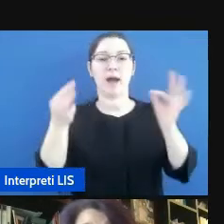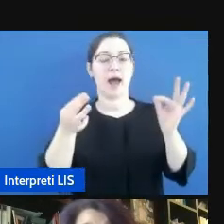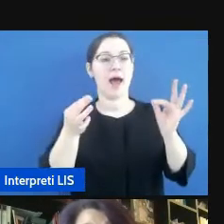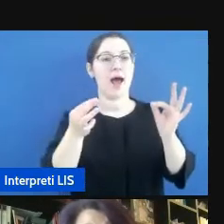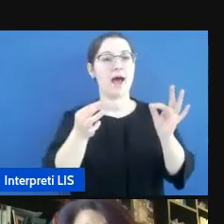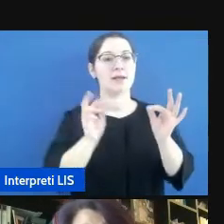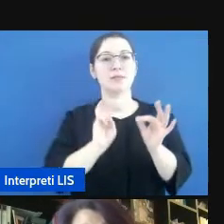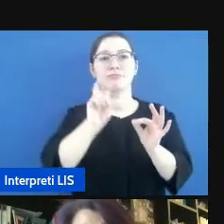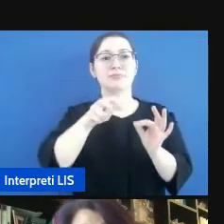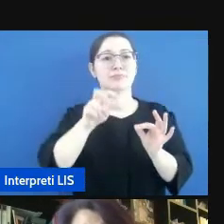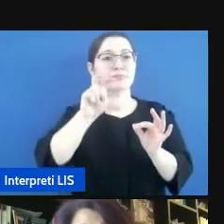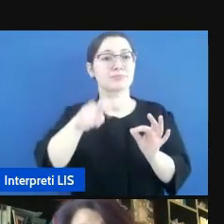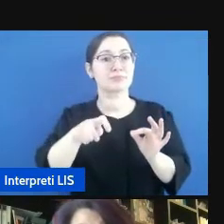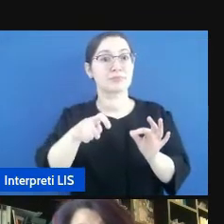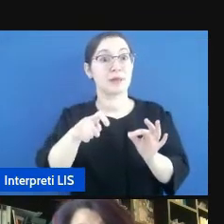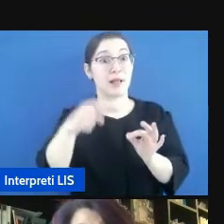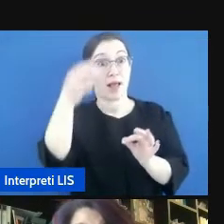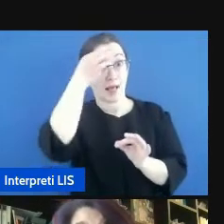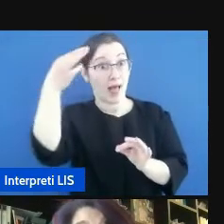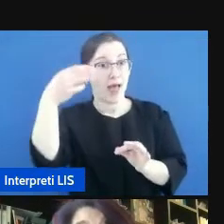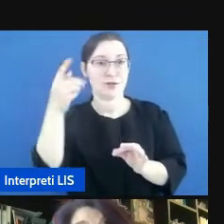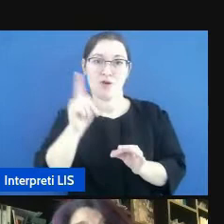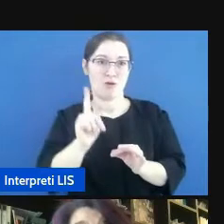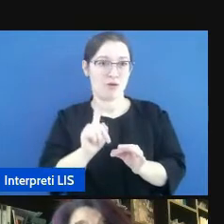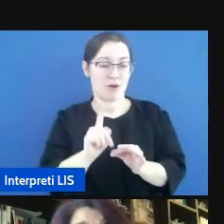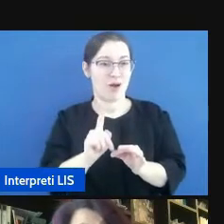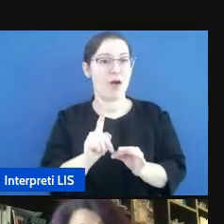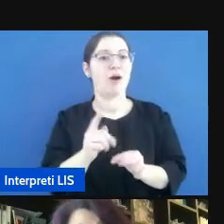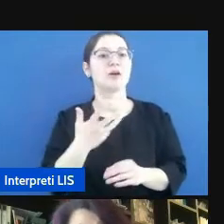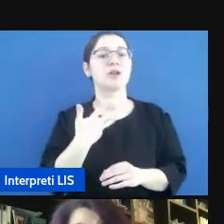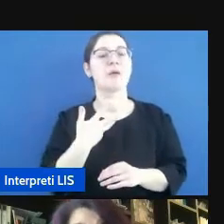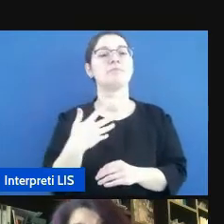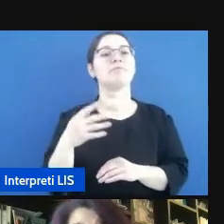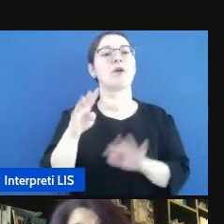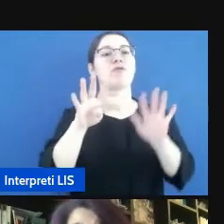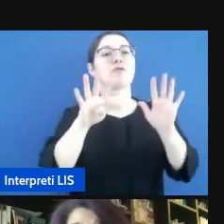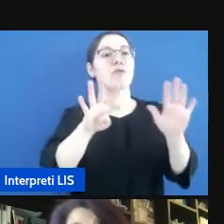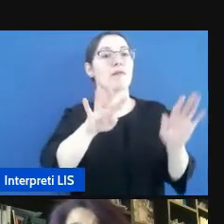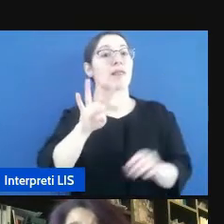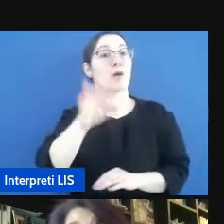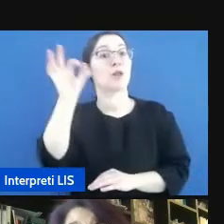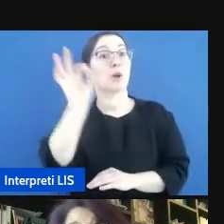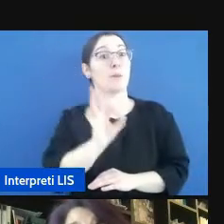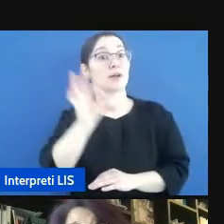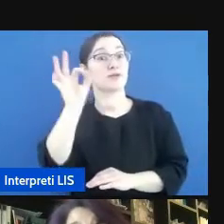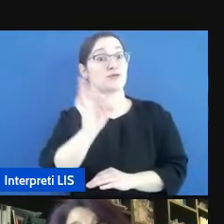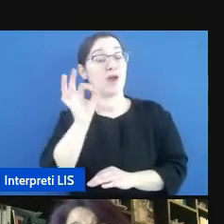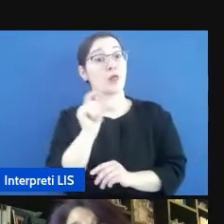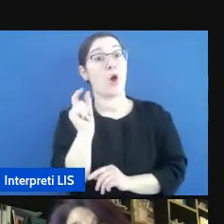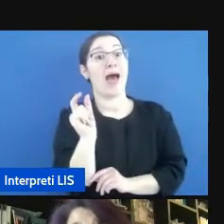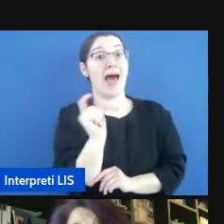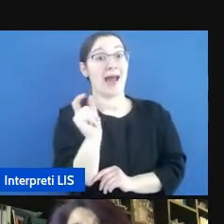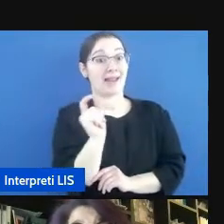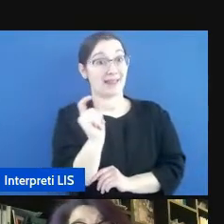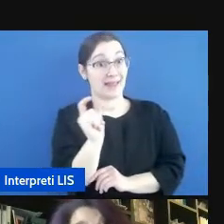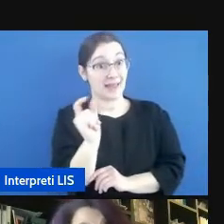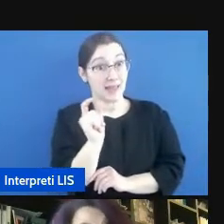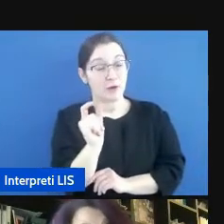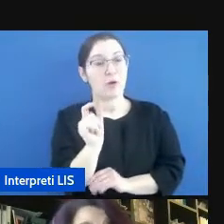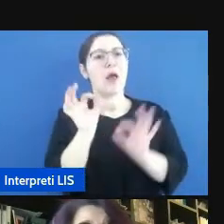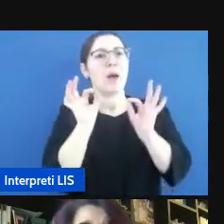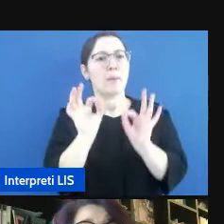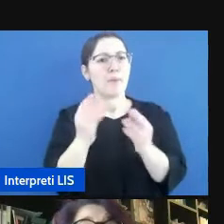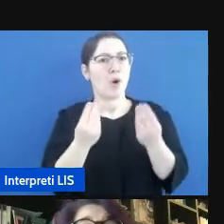le omissioni che non sono casuali, per esempio il 94% delle omissioni dell'articolo ci sono nei sintagmi